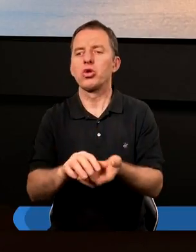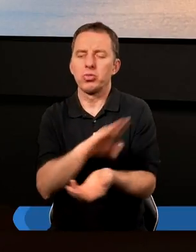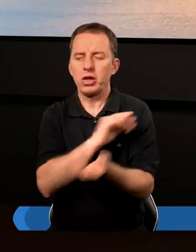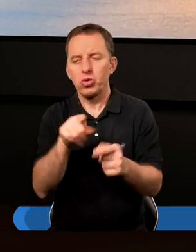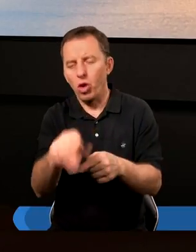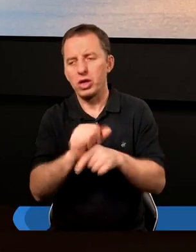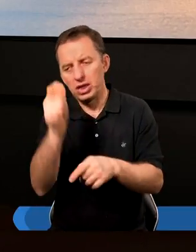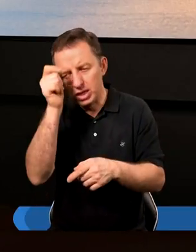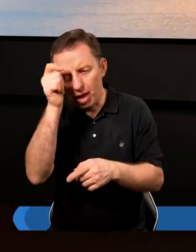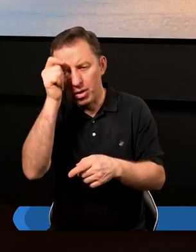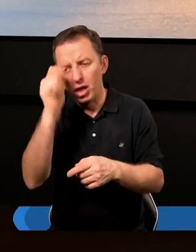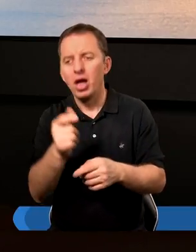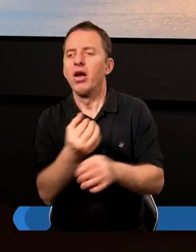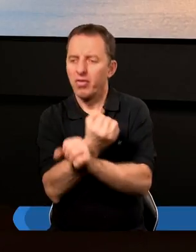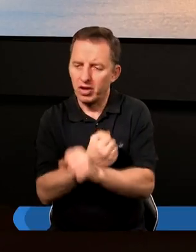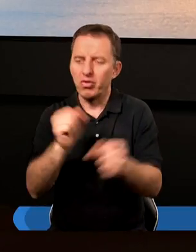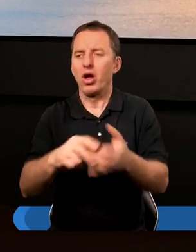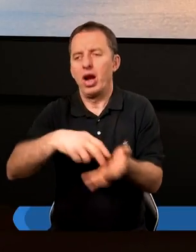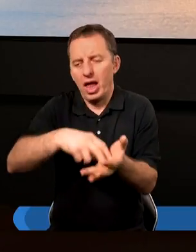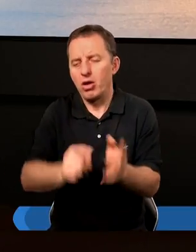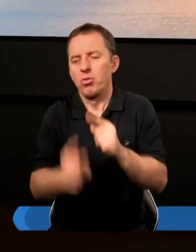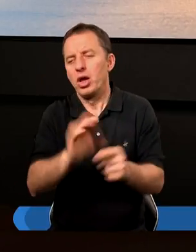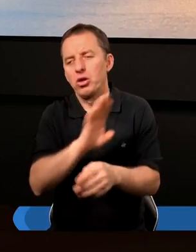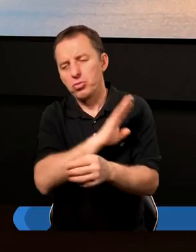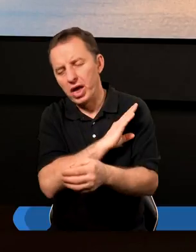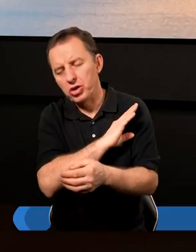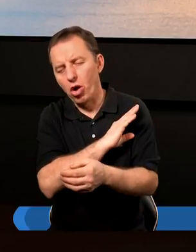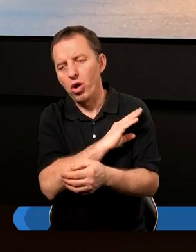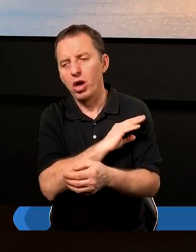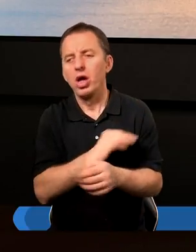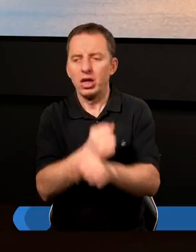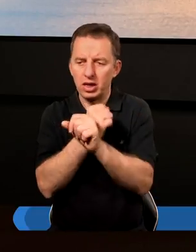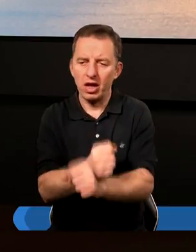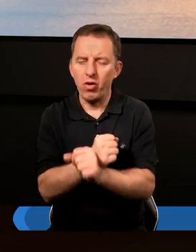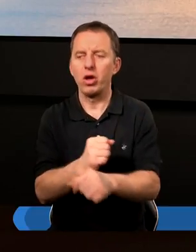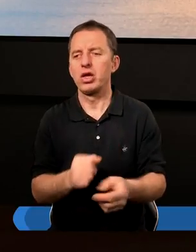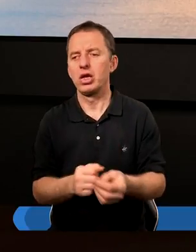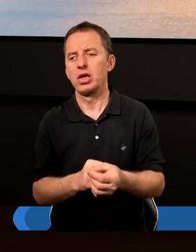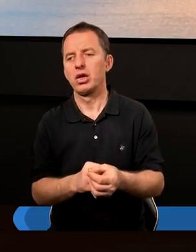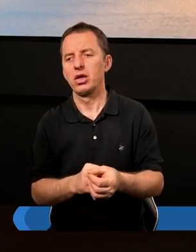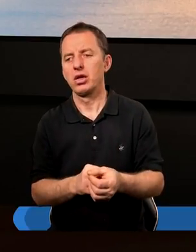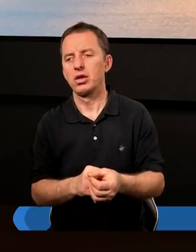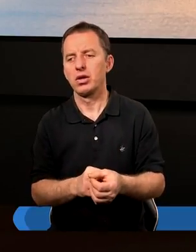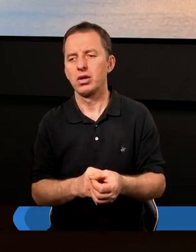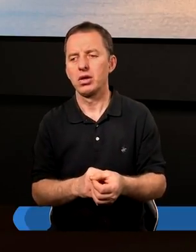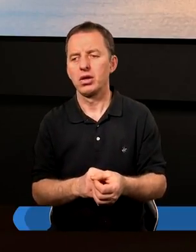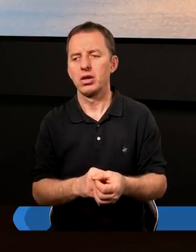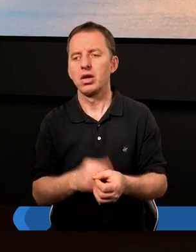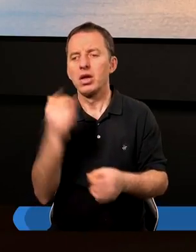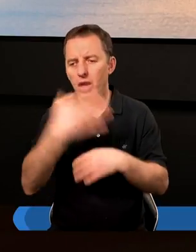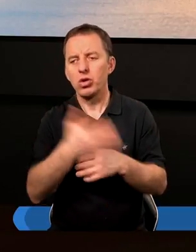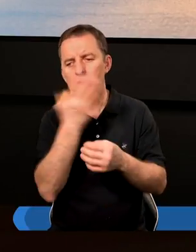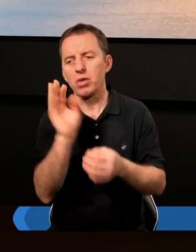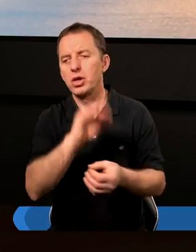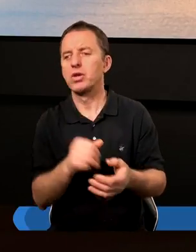jest diabła. Wyzwolił nas od lęku przed śmiercią, od niewoli. No i na